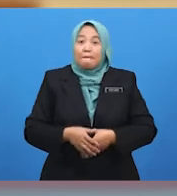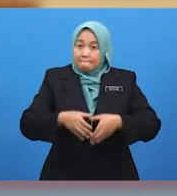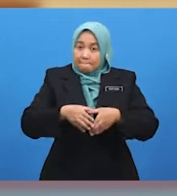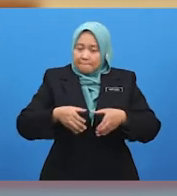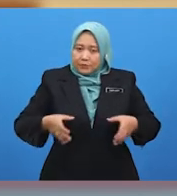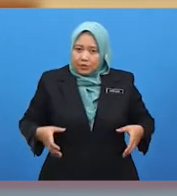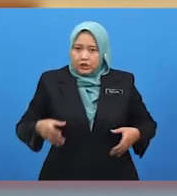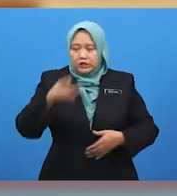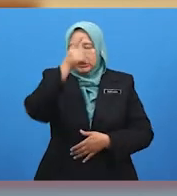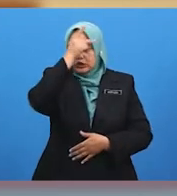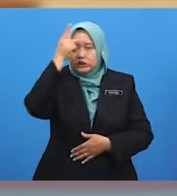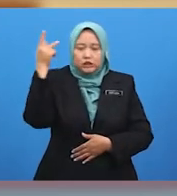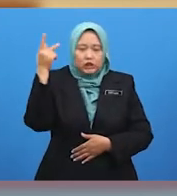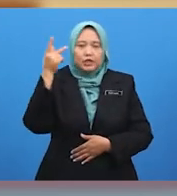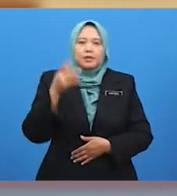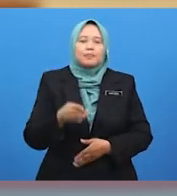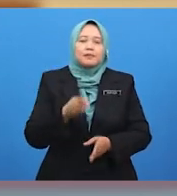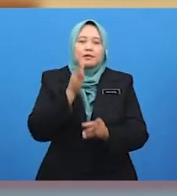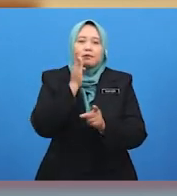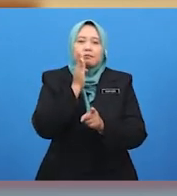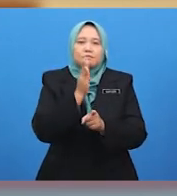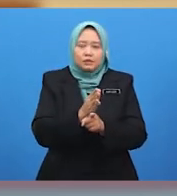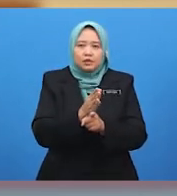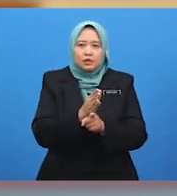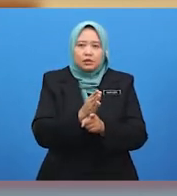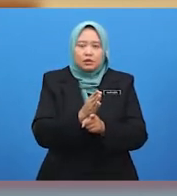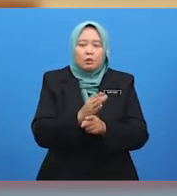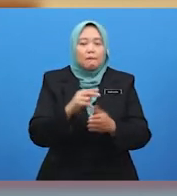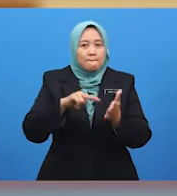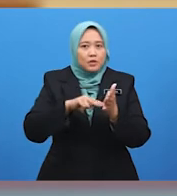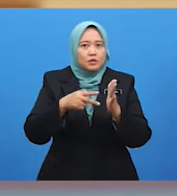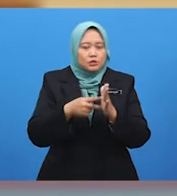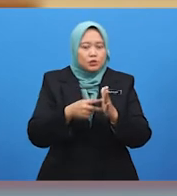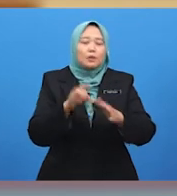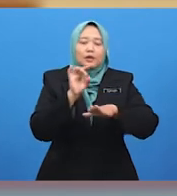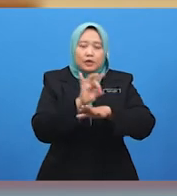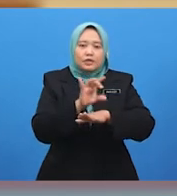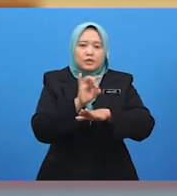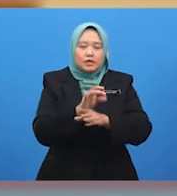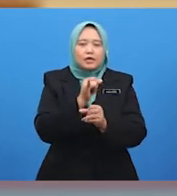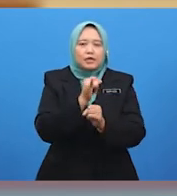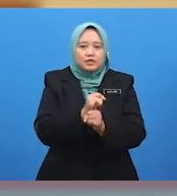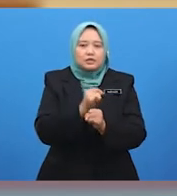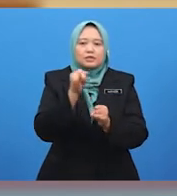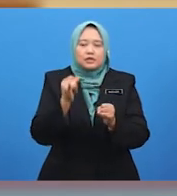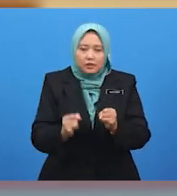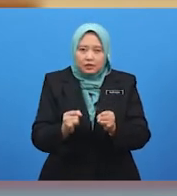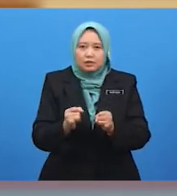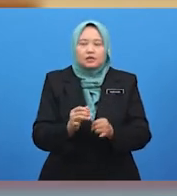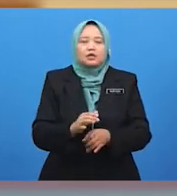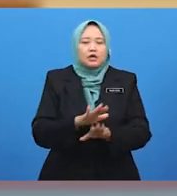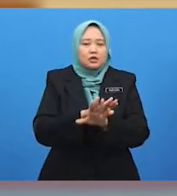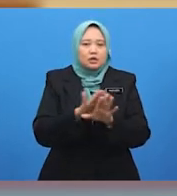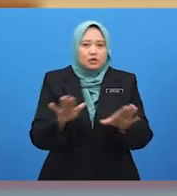menegur jiran tanpa menyinggung perasaan mereka. Murid-murid pun akan